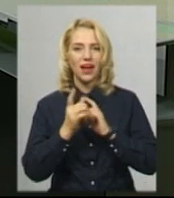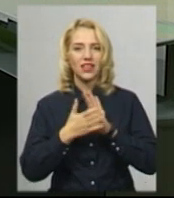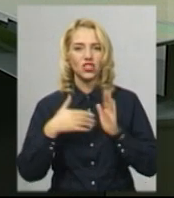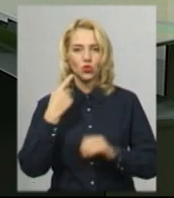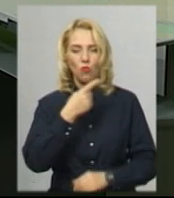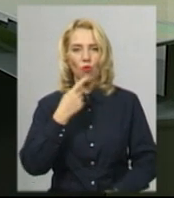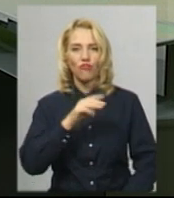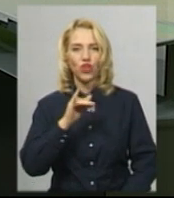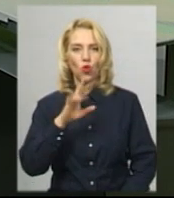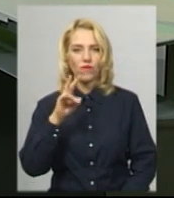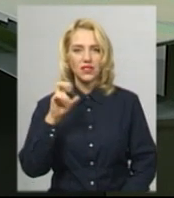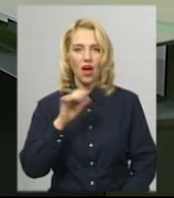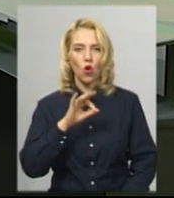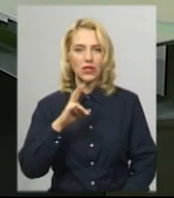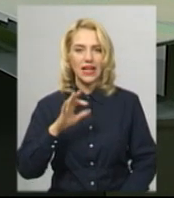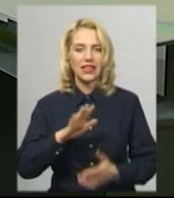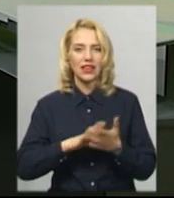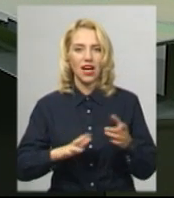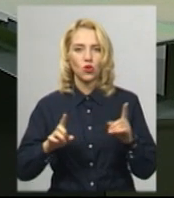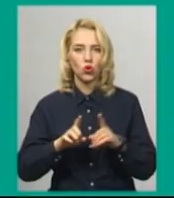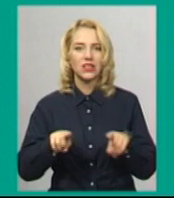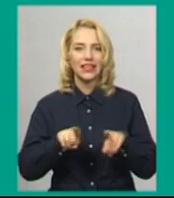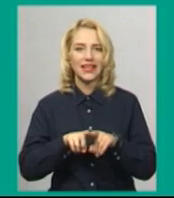Оксана Фіновська. Далі коротко про такі теми.